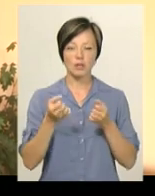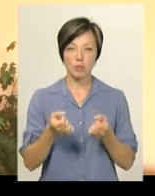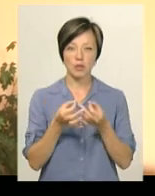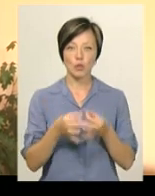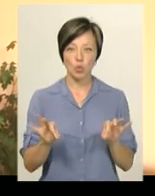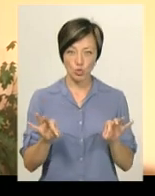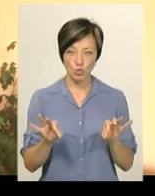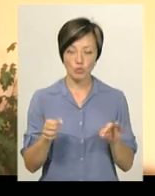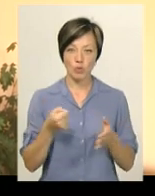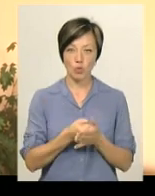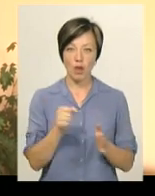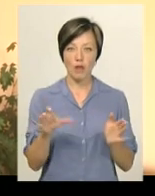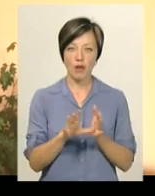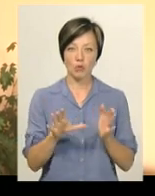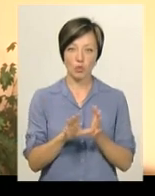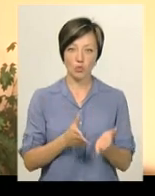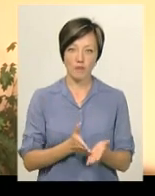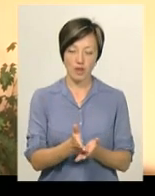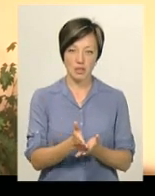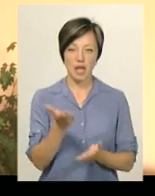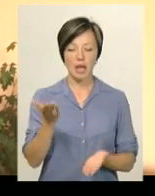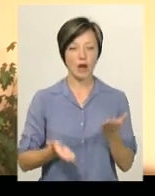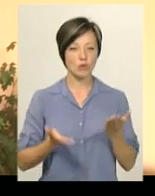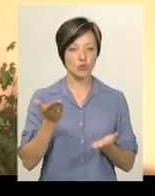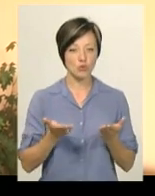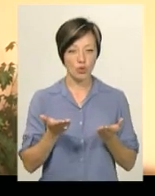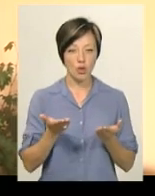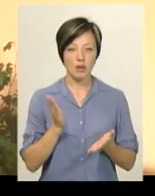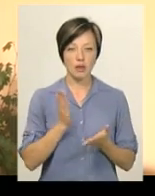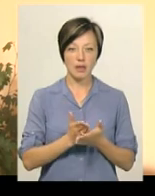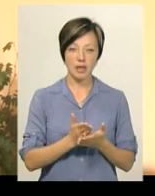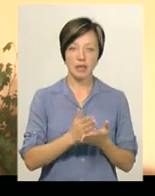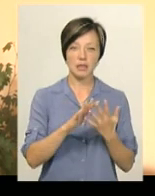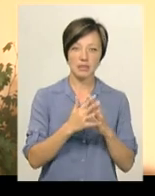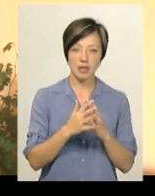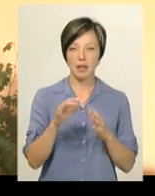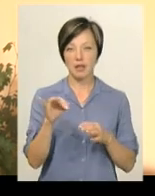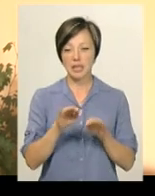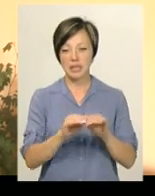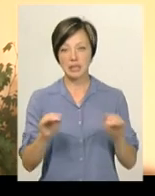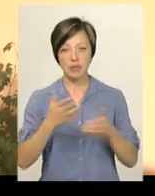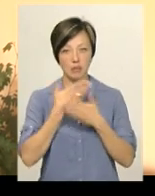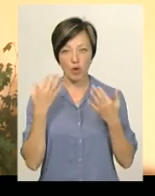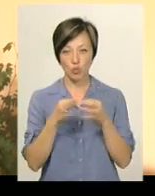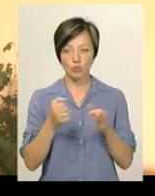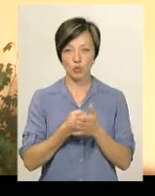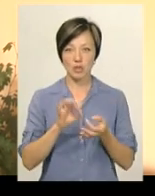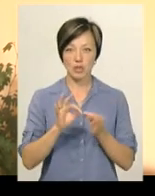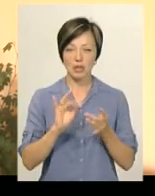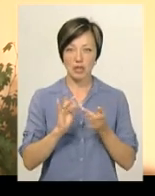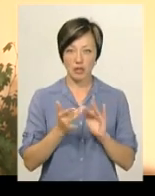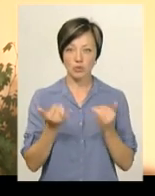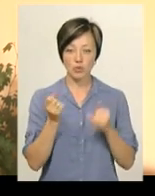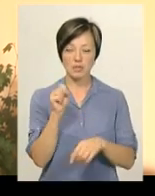доступ до електронної версії. Якщо ж є населені пункти або діти, які не мають такого доступу, сьогодні буде